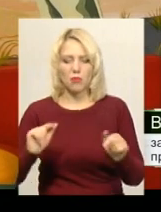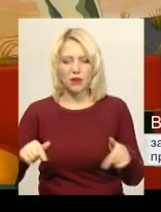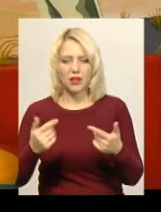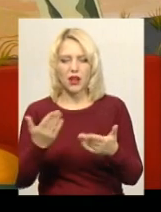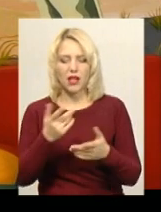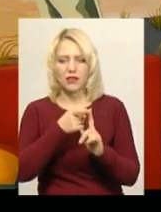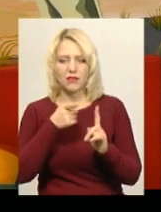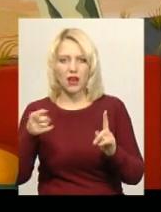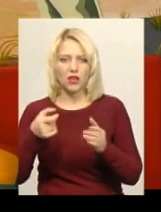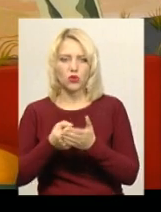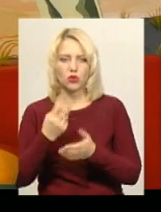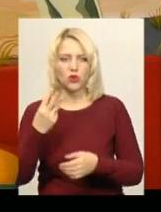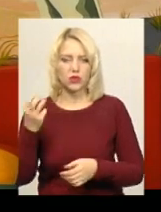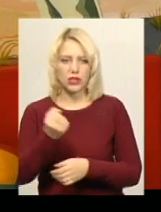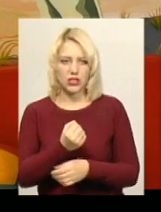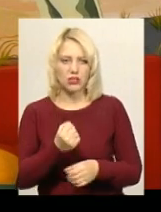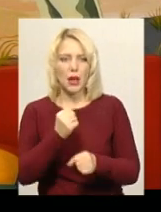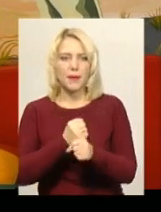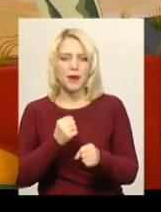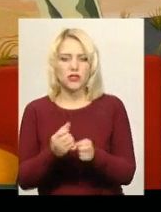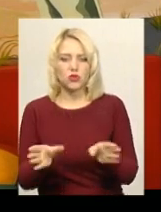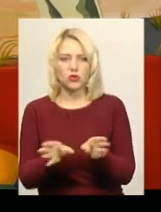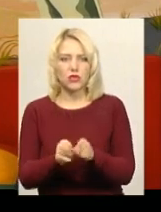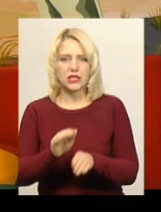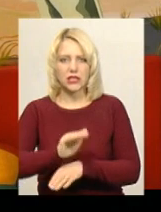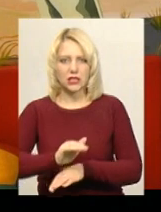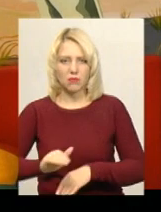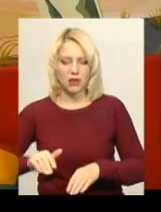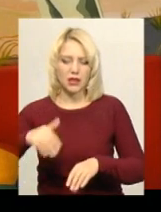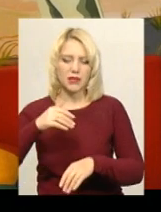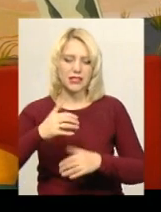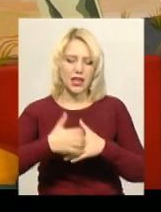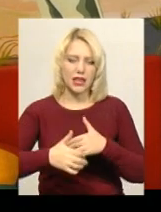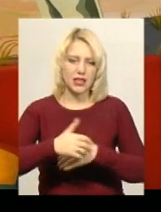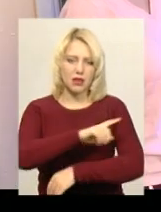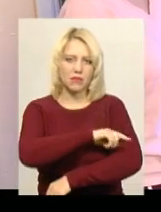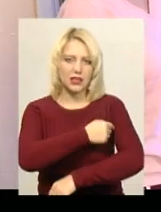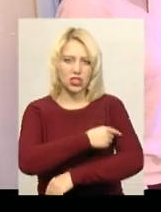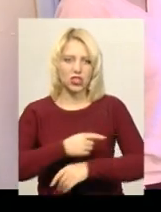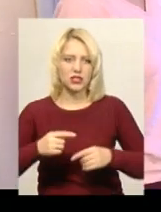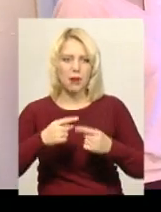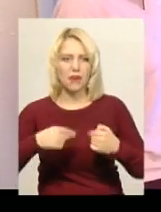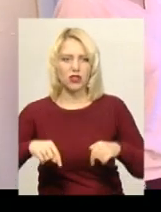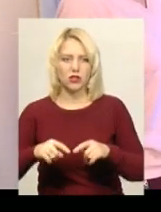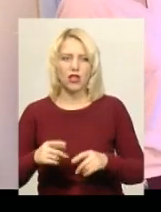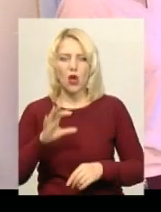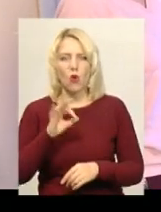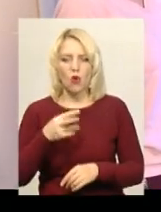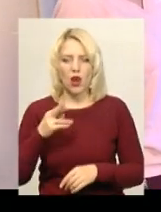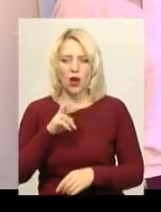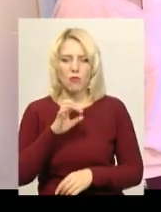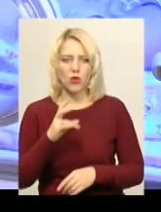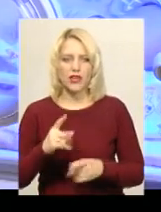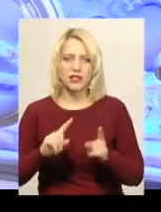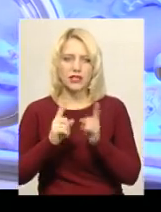трьох тижнів. Працюють з дітьми середній медичний персонал. Ольга Пондар стала мамою вдруге.